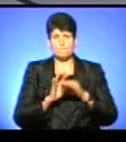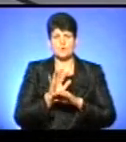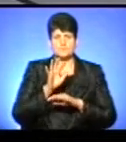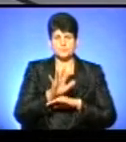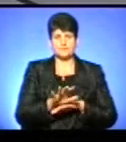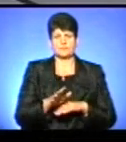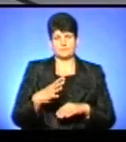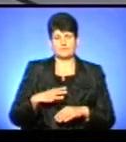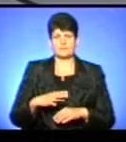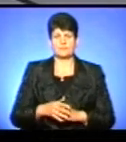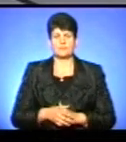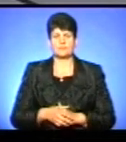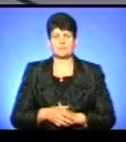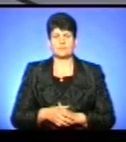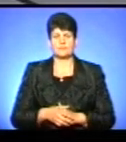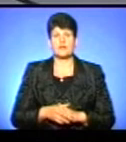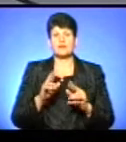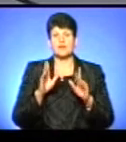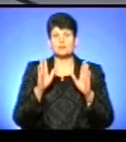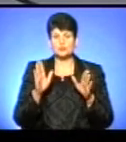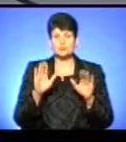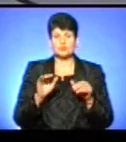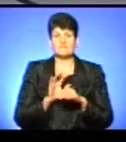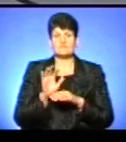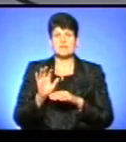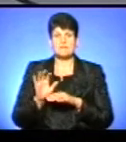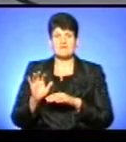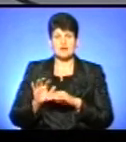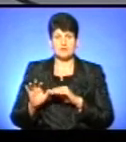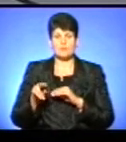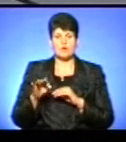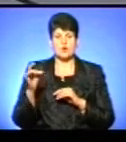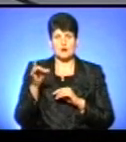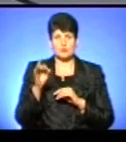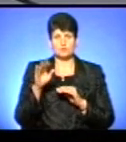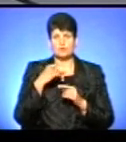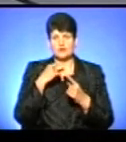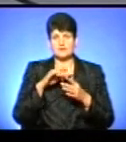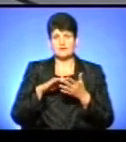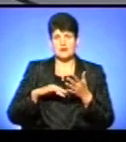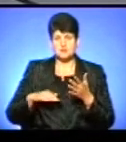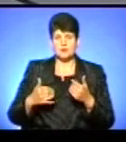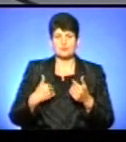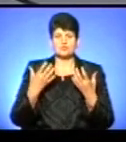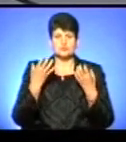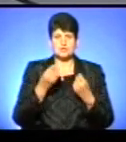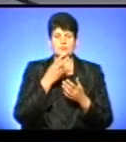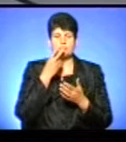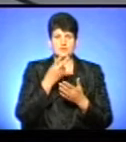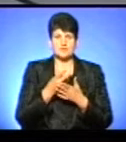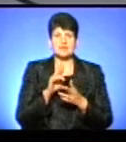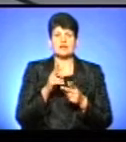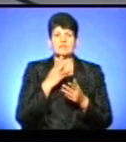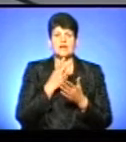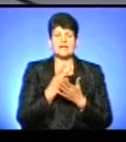поставки пакунків. Ну, власне, як вони будуть потім відправлятися по районах, будемо говорити далі. Зараз я хочу, щоб ми подивилися, як